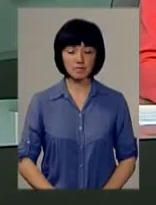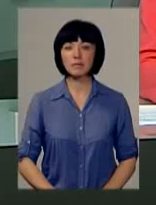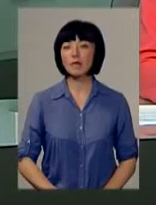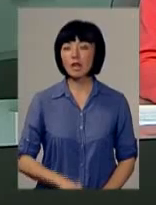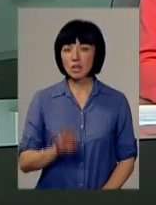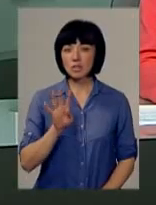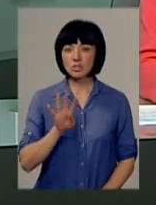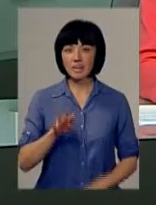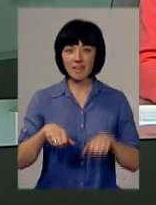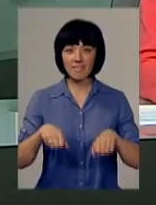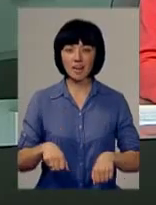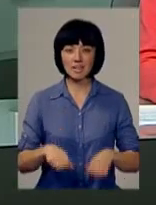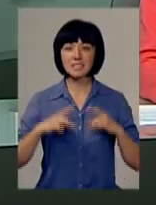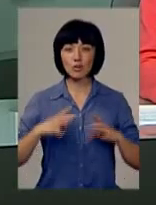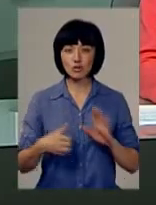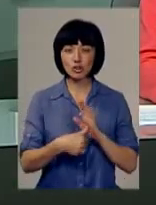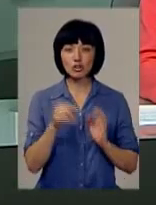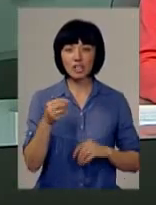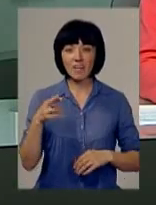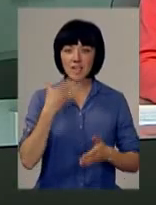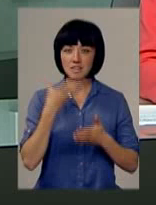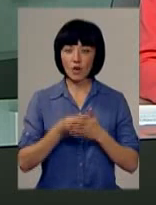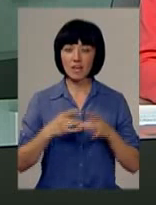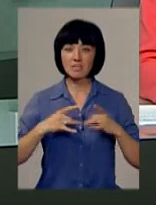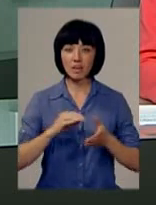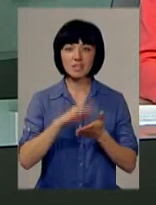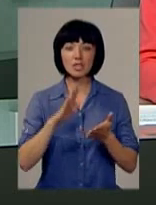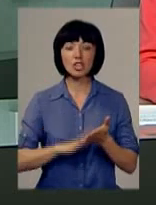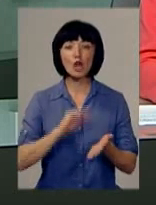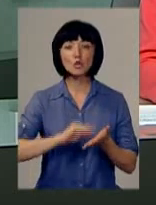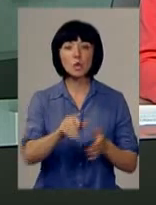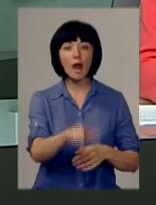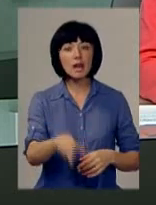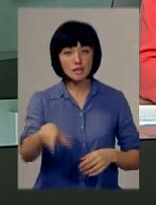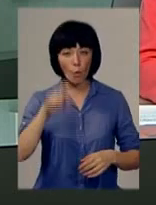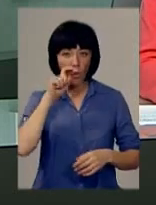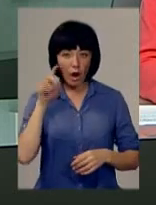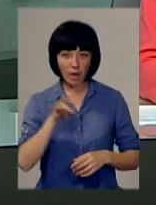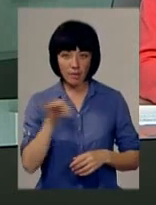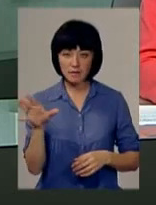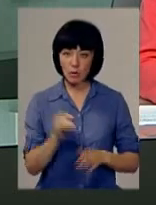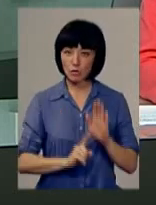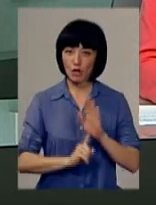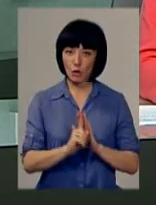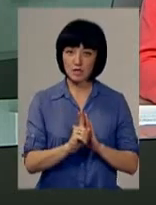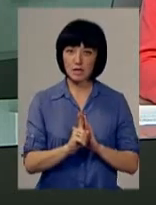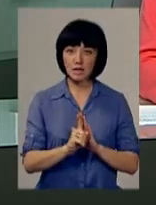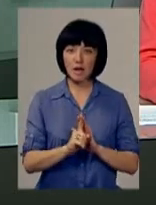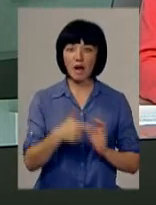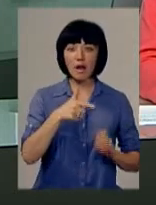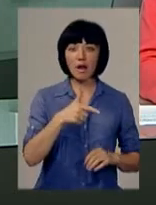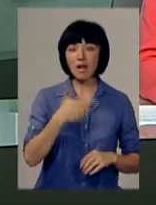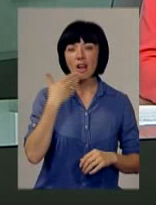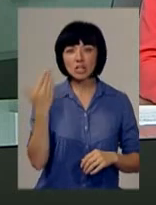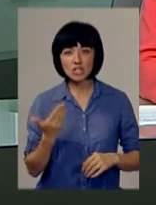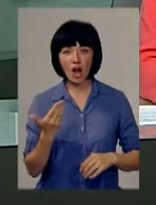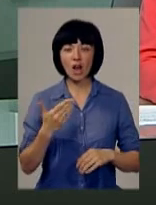Четверта влада святкує. 6 червня своє професійне свято відзначають журналісти України. Усе почалося із галаташаєв,